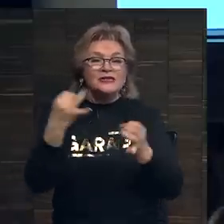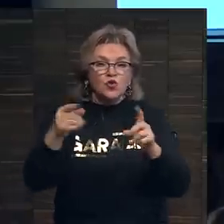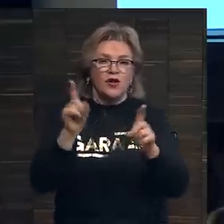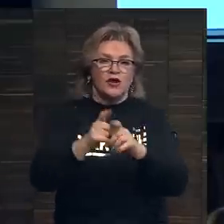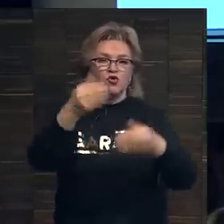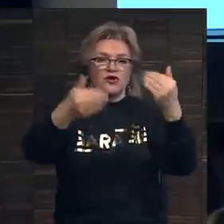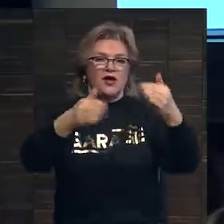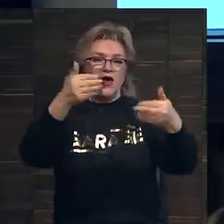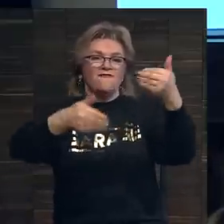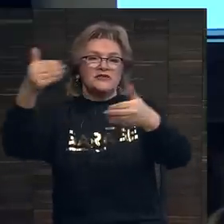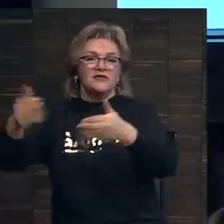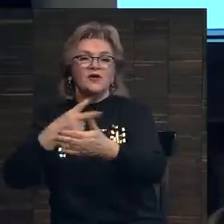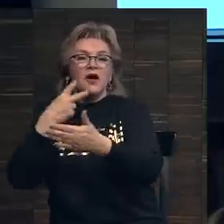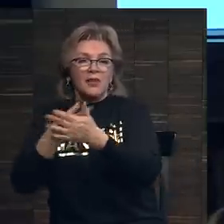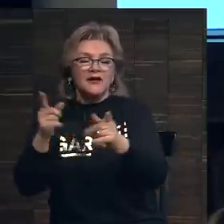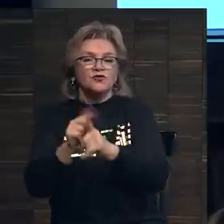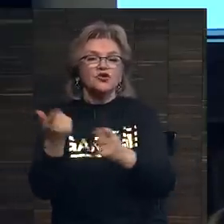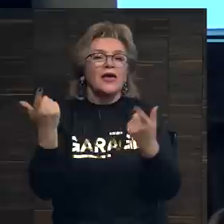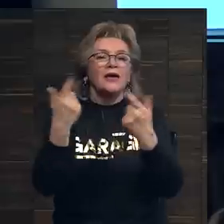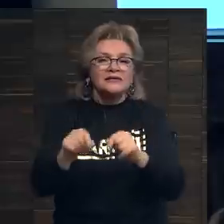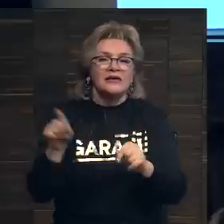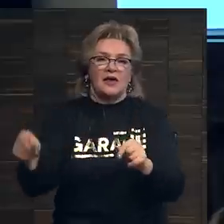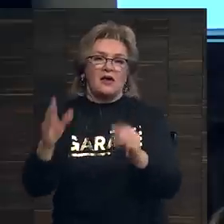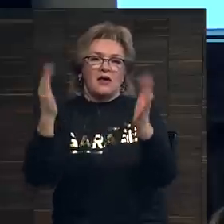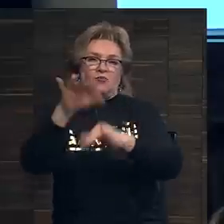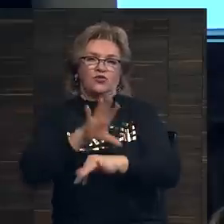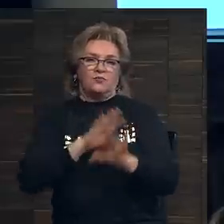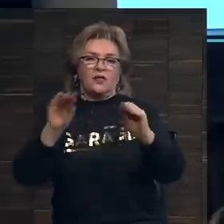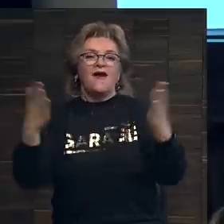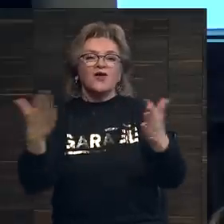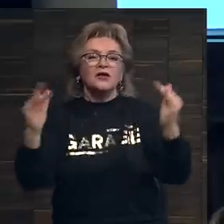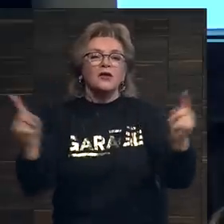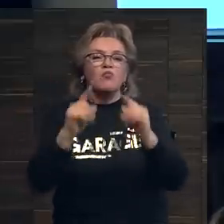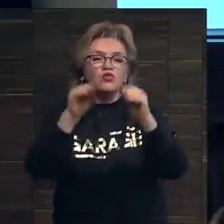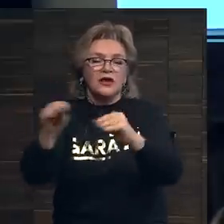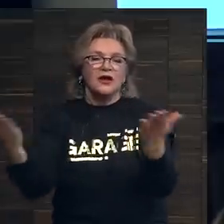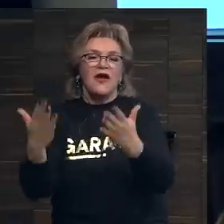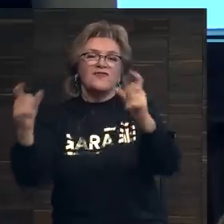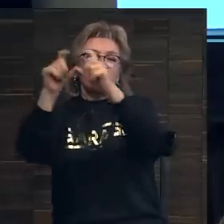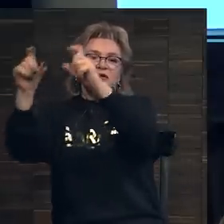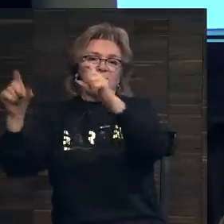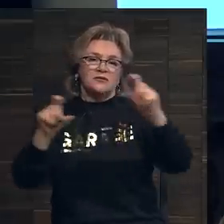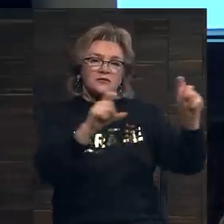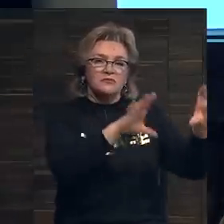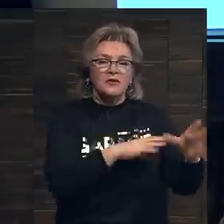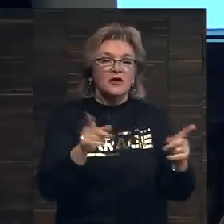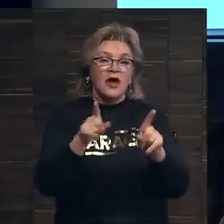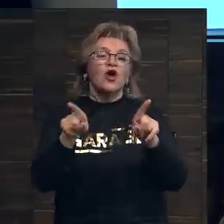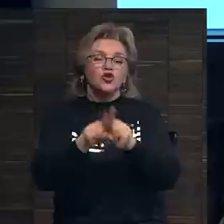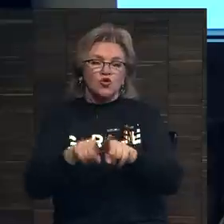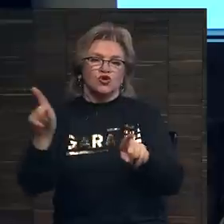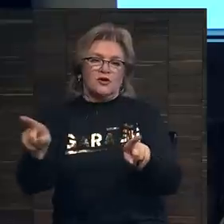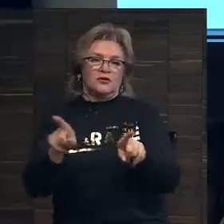выставок. История выставок показывает, где эта работа выставлялась, в каких музеях, в каких институциях. что также